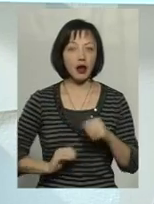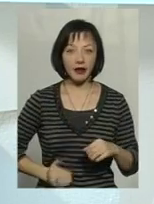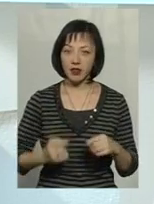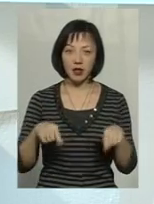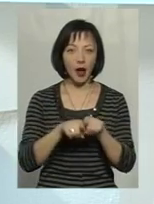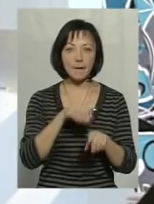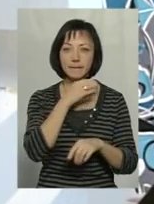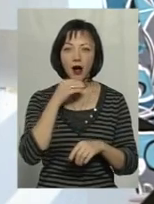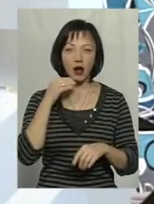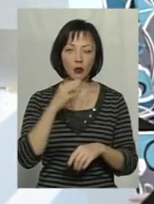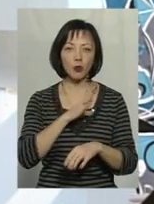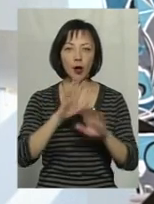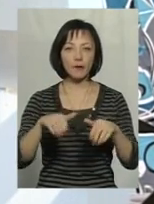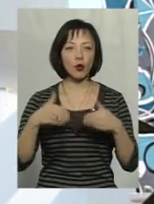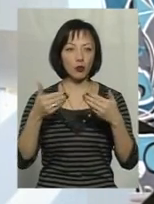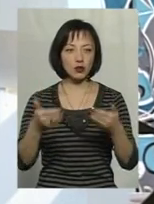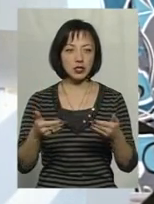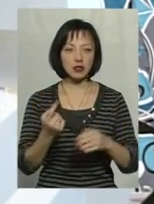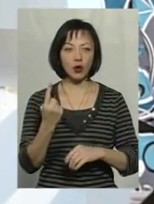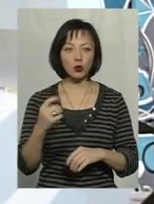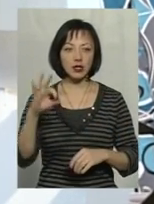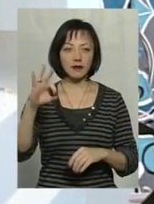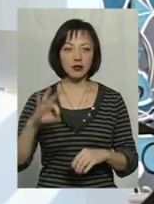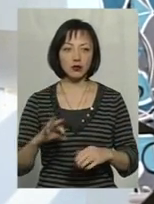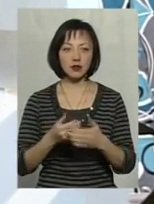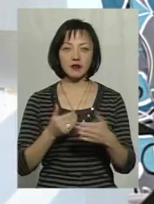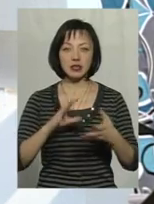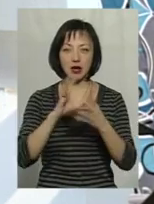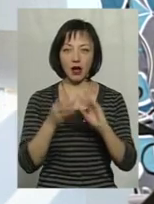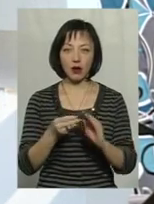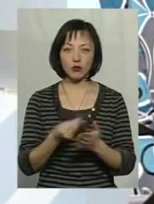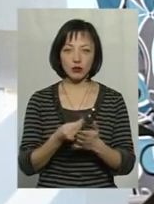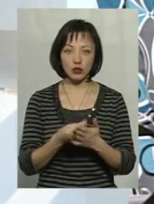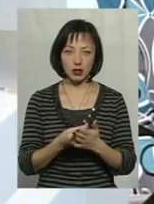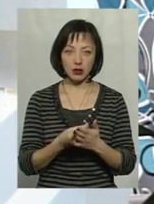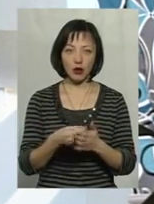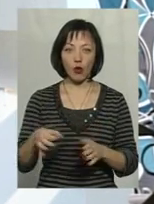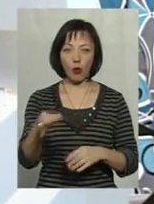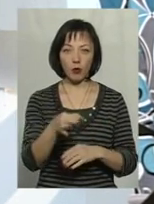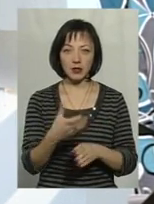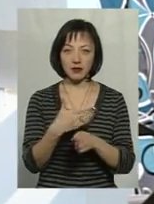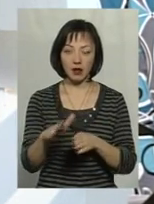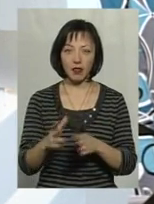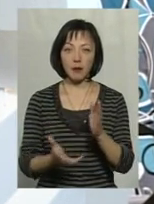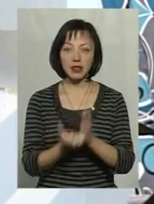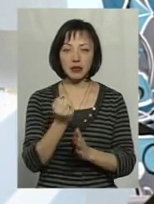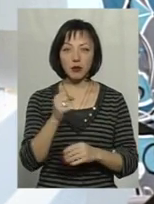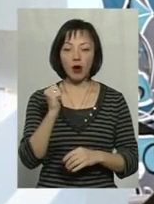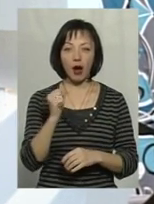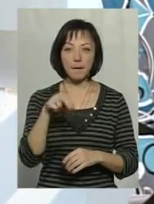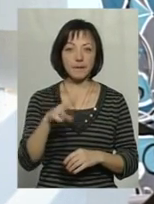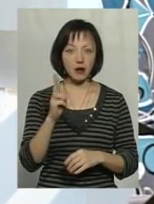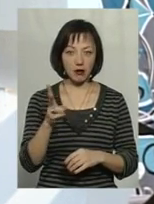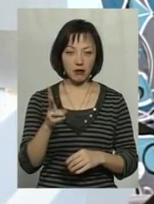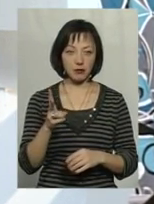Прозвучала пропозиція, аби 1% від загального бюджету області йшов на підтримку аграрного